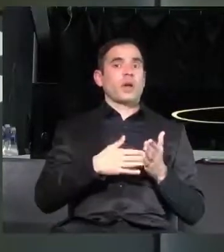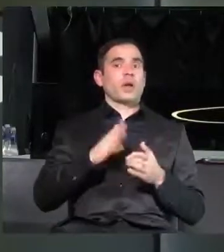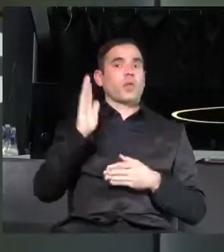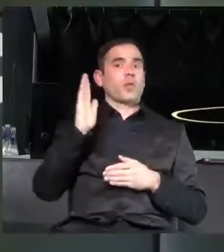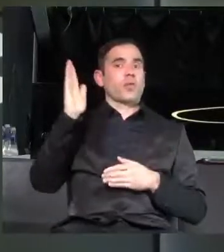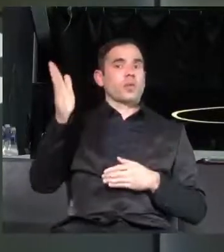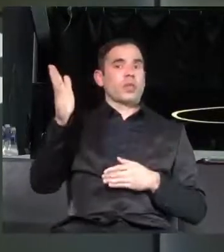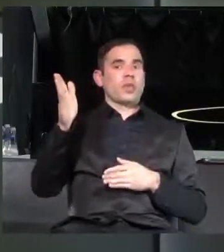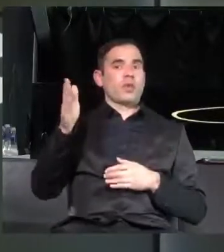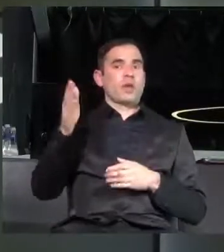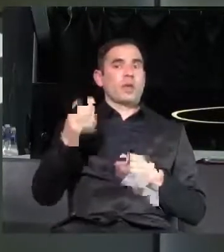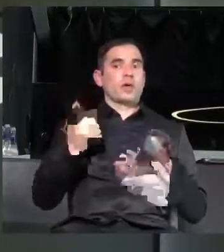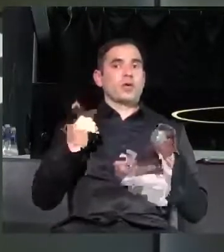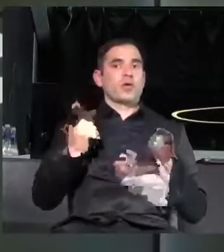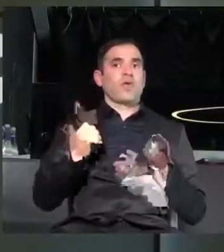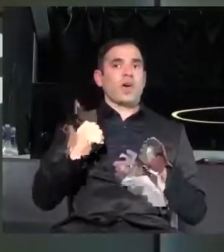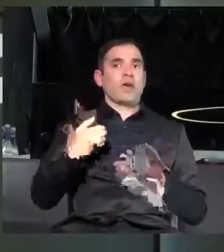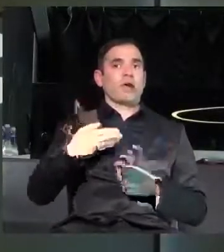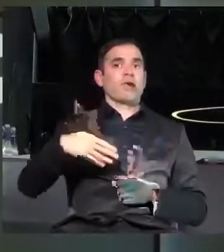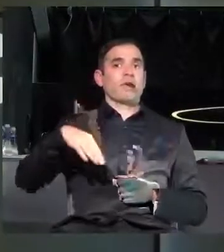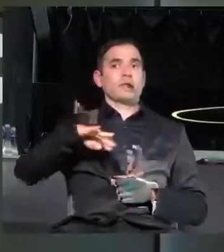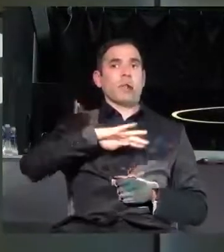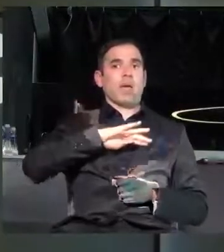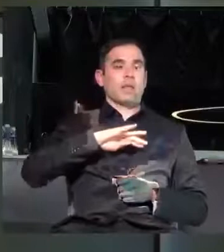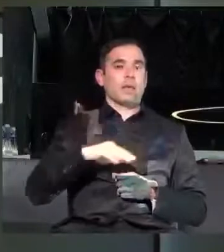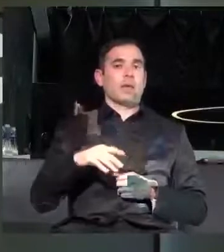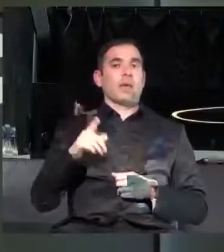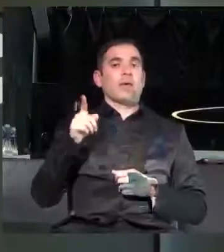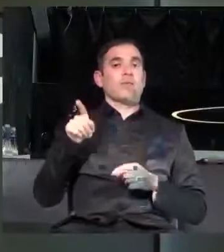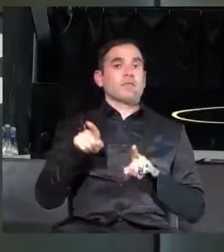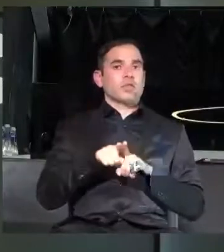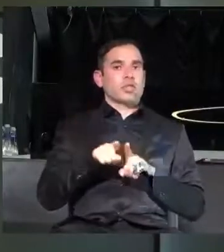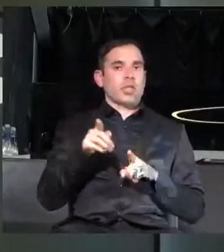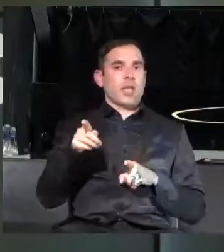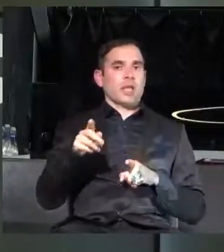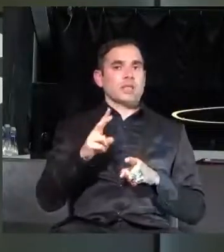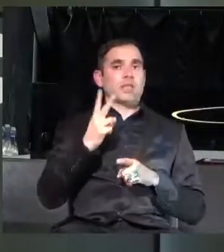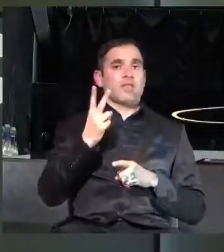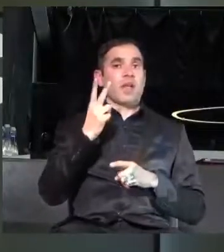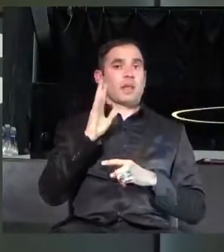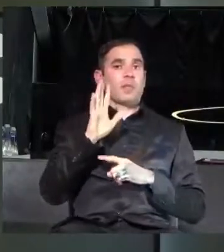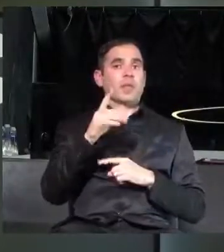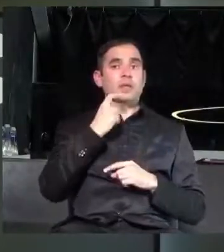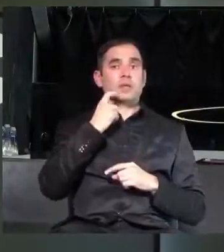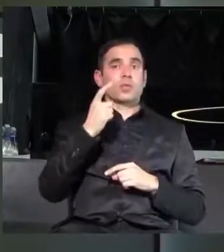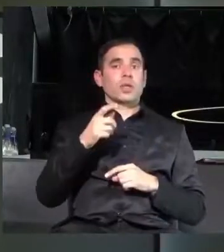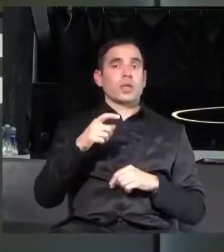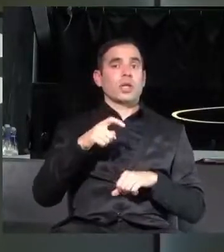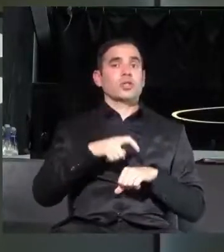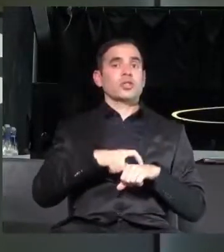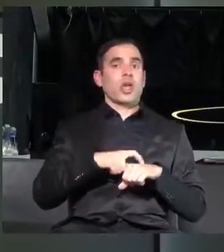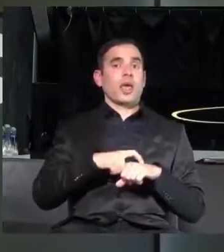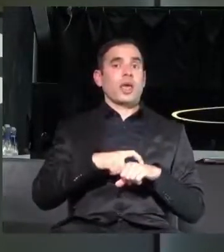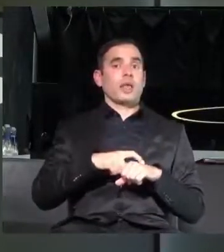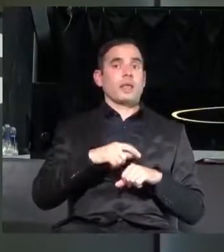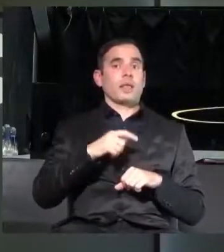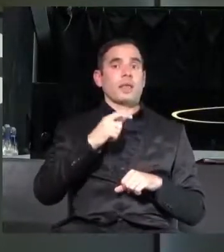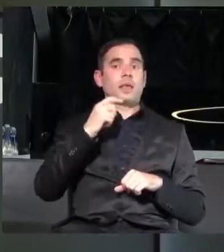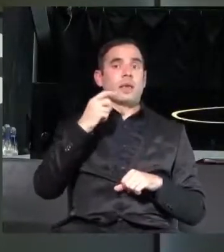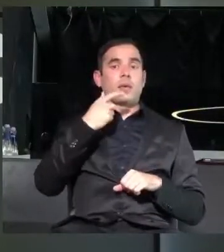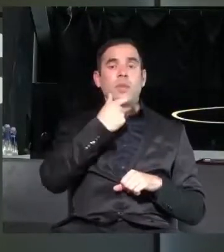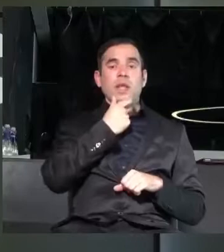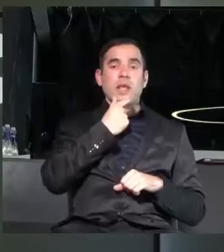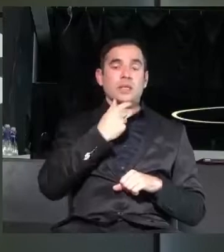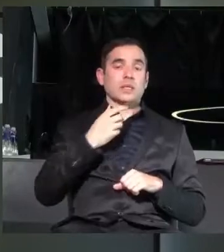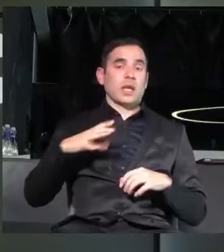да живее в Испания. През същата тази 2015 година Джейн, британска гражданка,